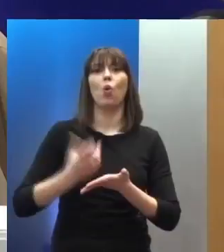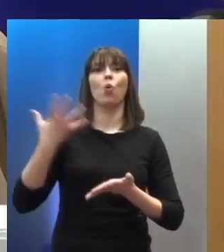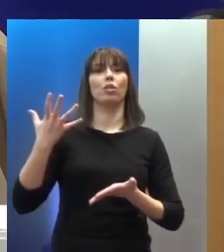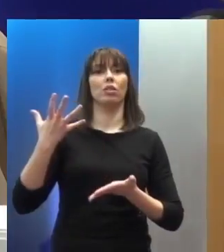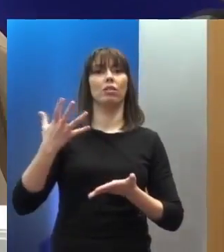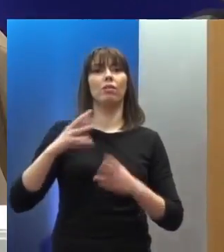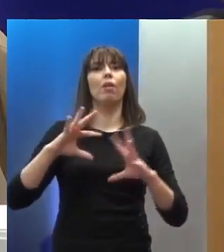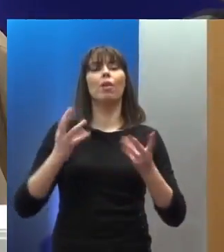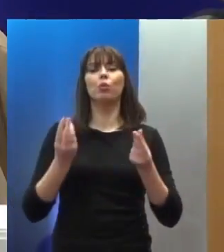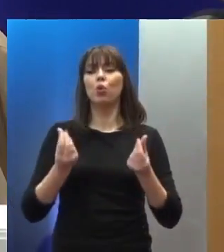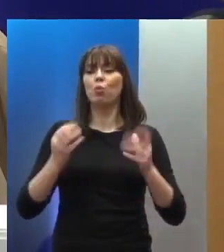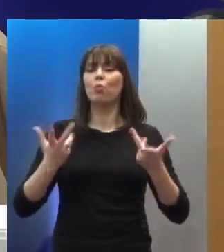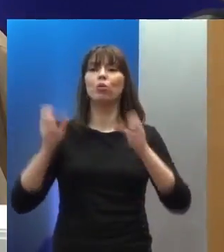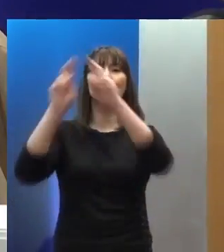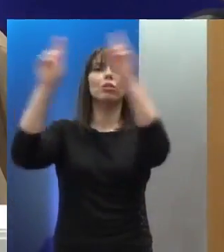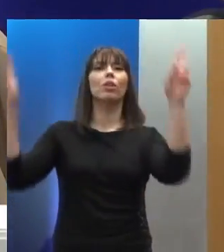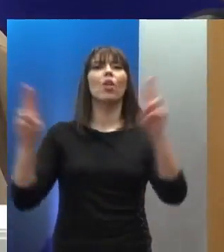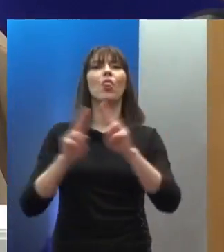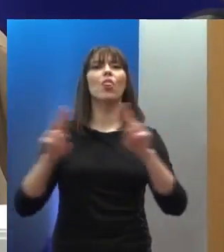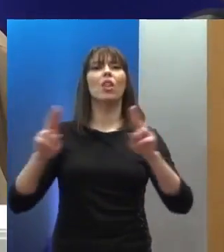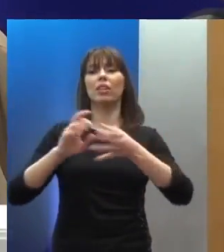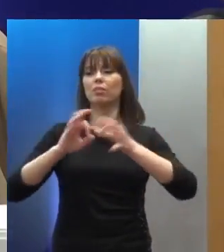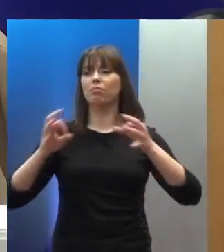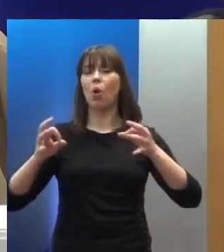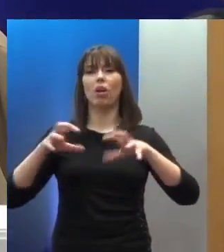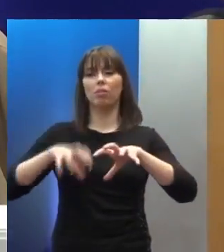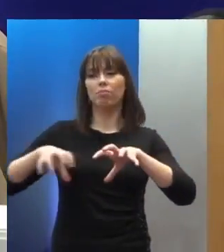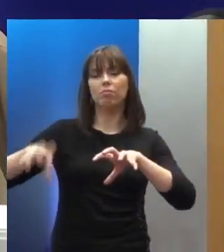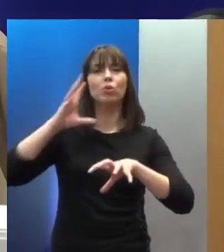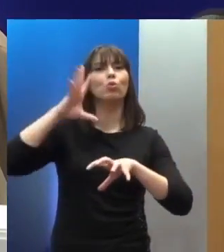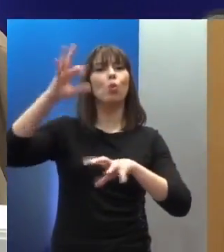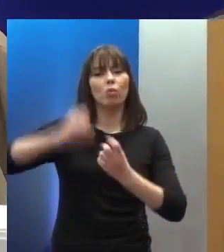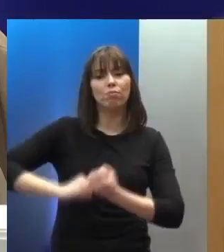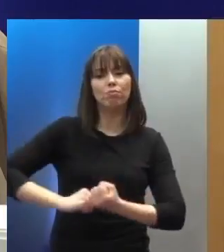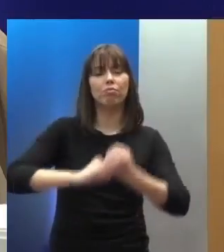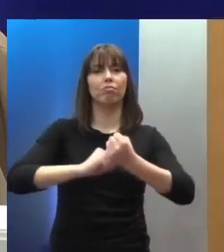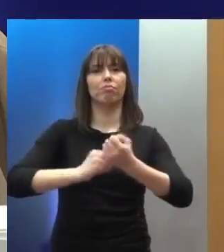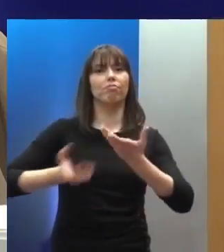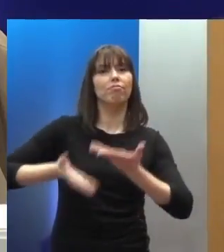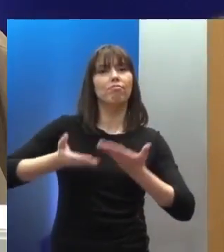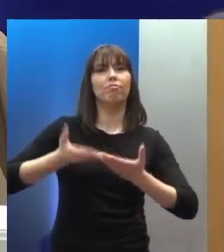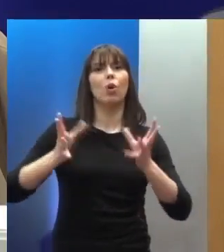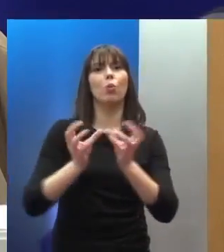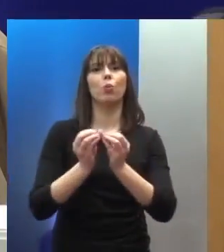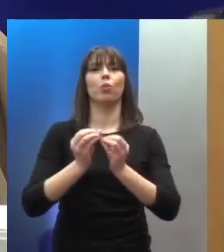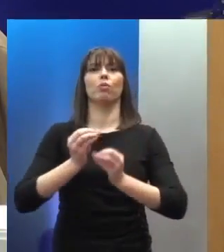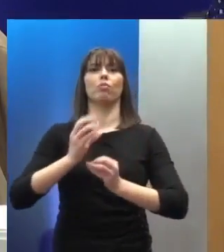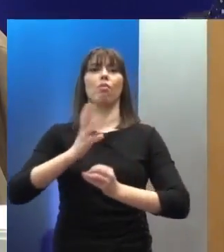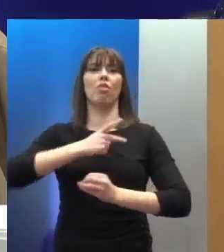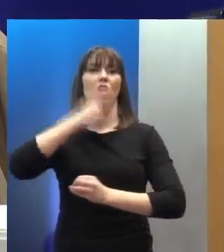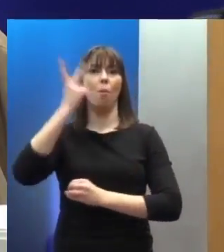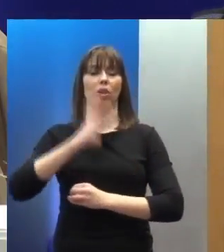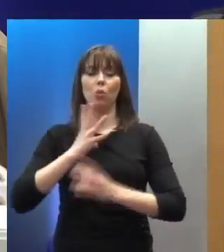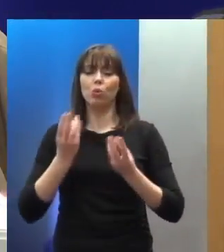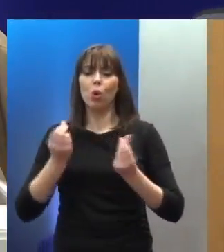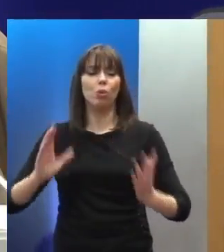τα διεθνή όργανα προαγωγής και προστασίας των δικαιωμάτων του ανθρώπου αντιμετωπίζουν τη χώρα μας και πώς